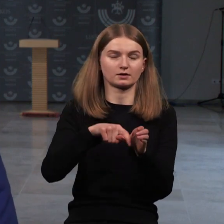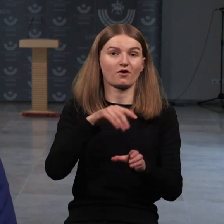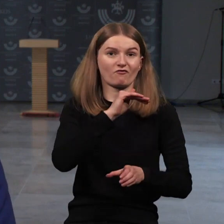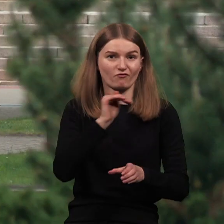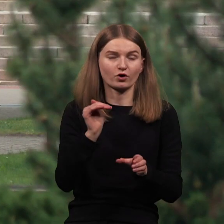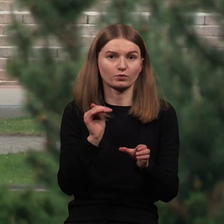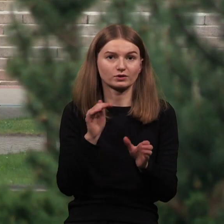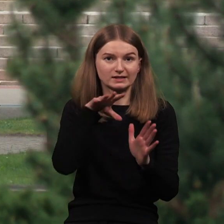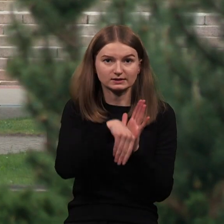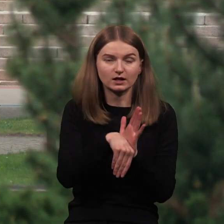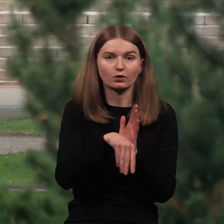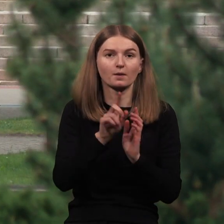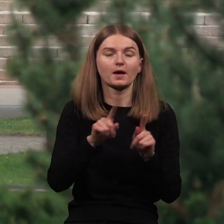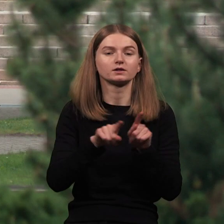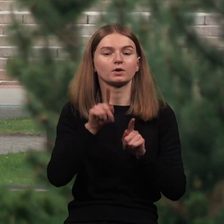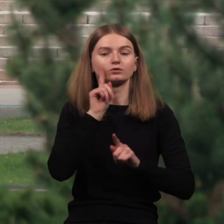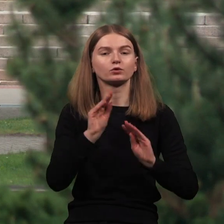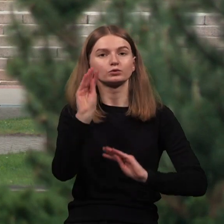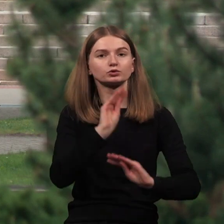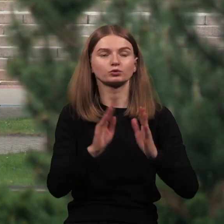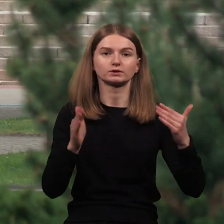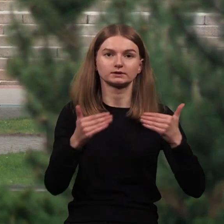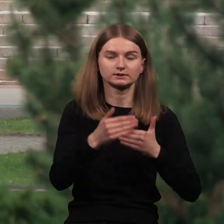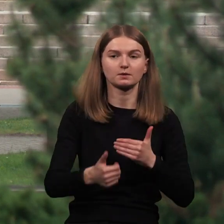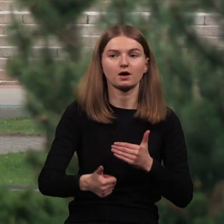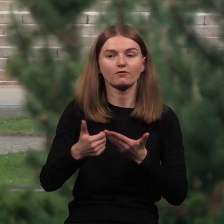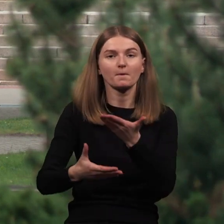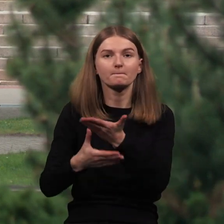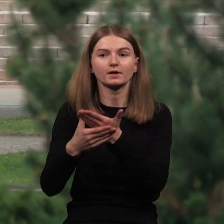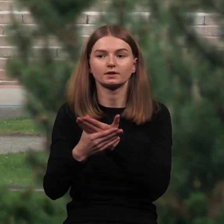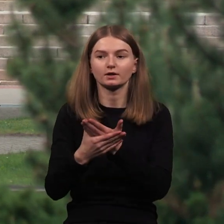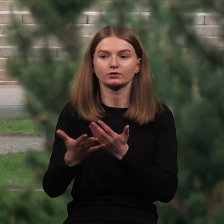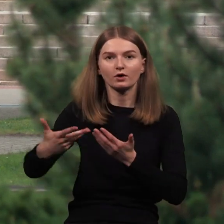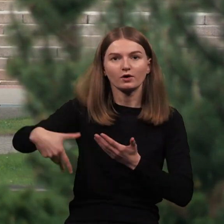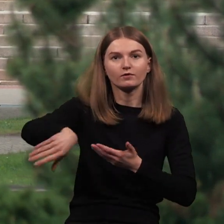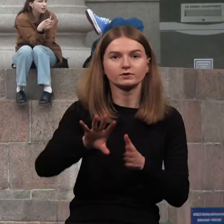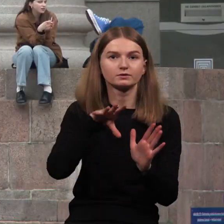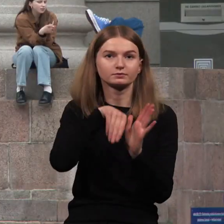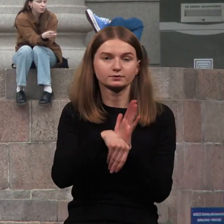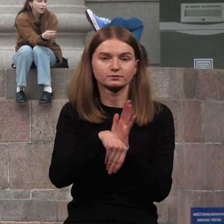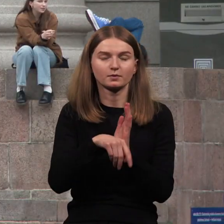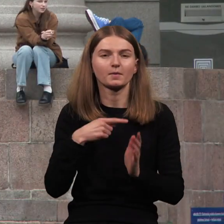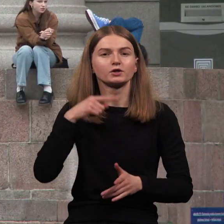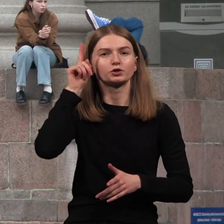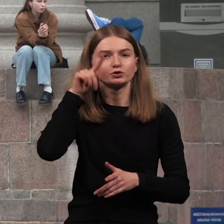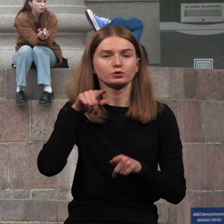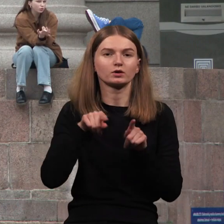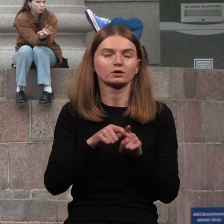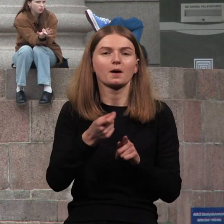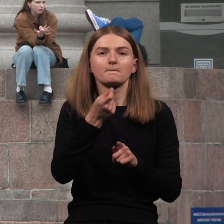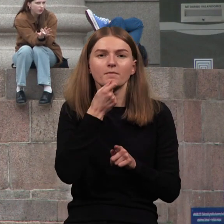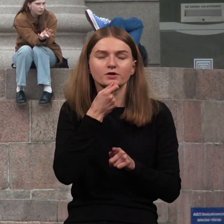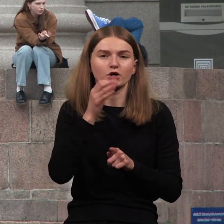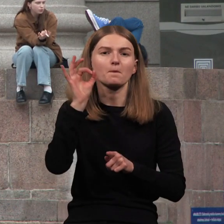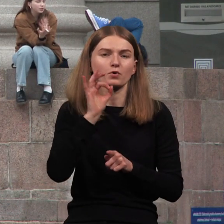bet labiausiai norime sukurti sistemą, kuri padėtų ir įtrauktų jūs. Taip žinome skaičius, kad labai nedidelis procentas jaunimo, kol